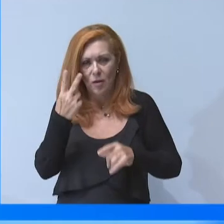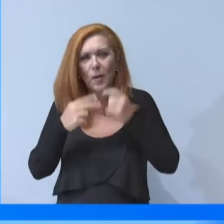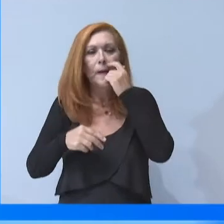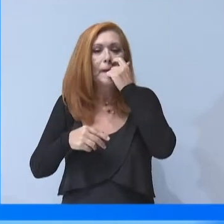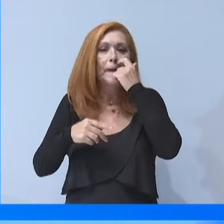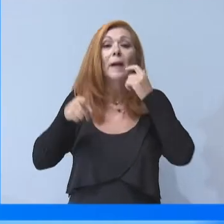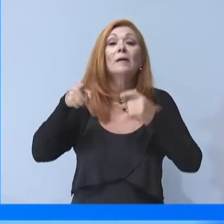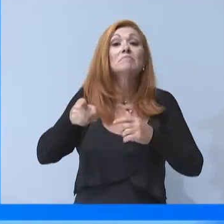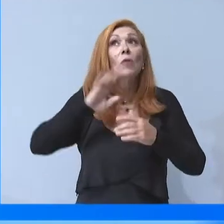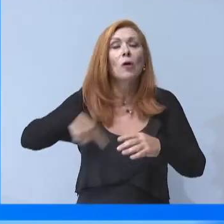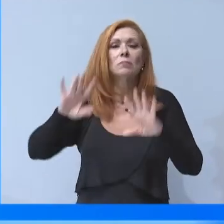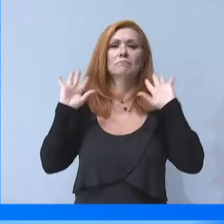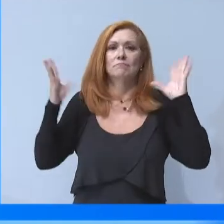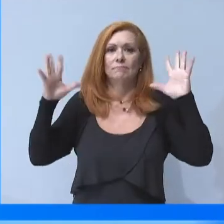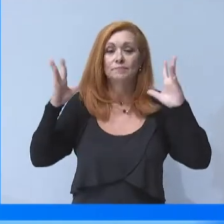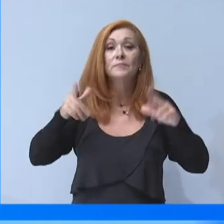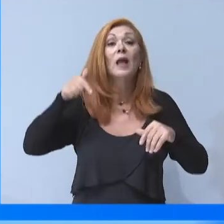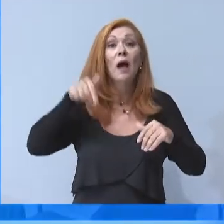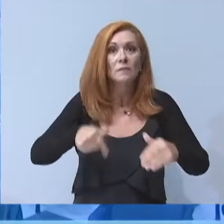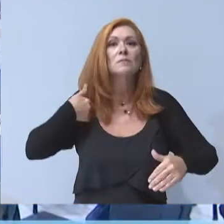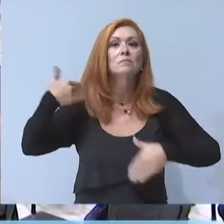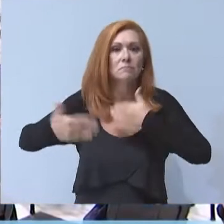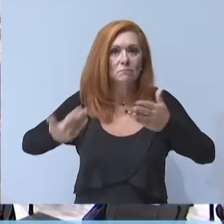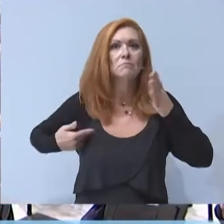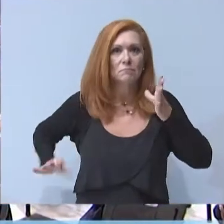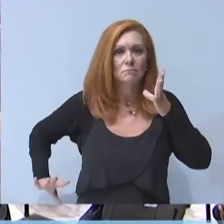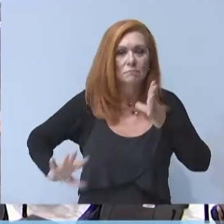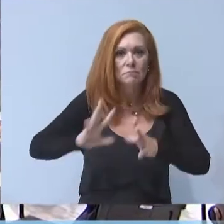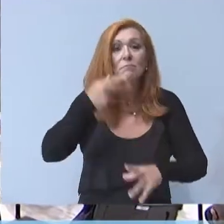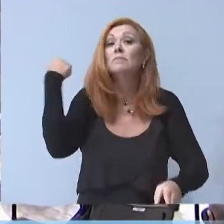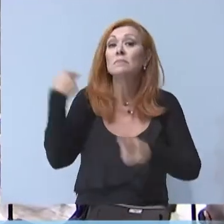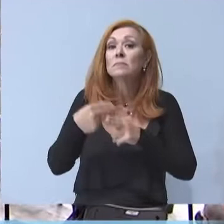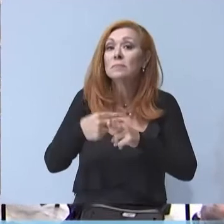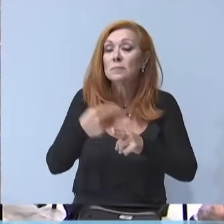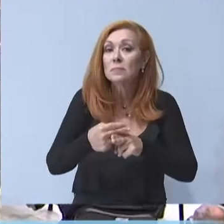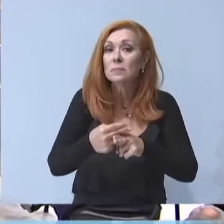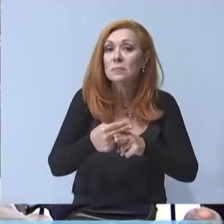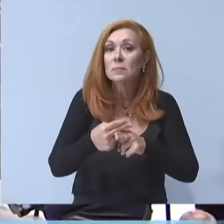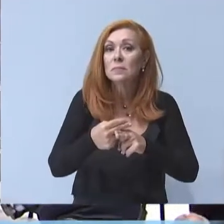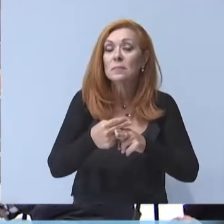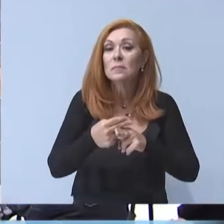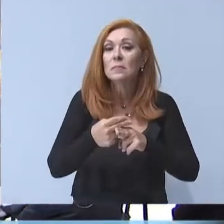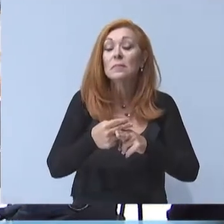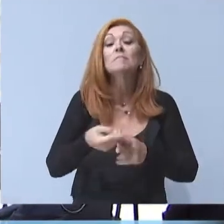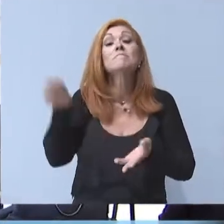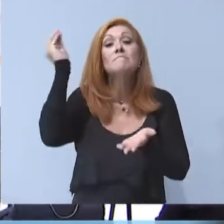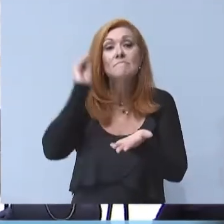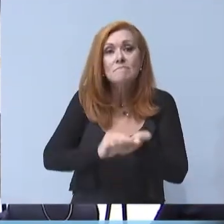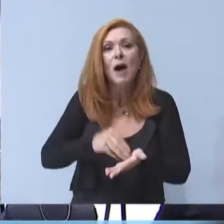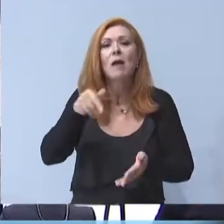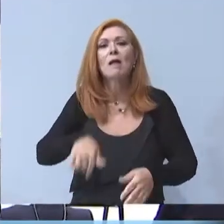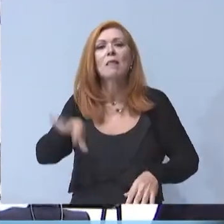Κυρίες και κύριοι, στην πορεία αυτή σημαντικό βήμα αποτελεί η τοποθέτηση, η επανατοποθέτηση της